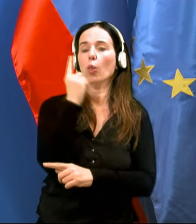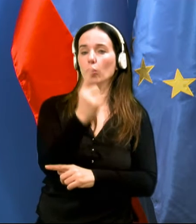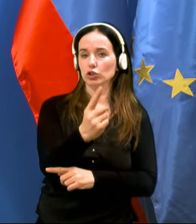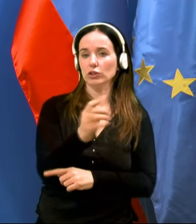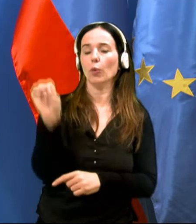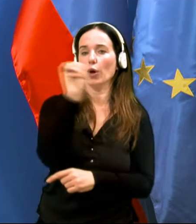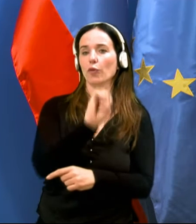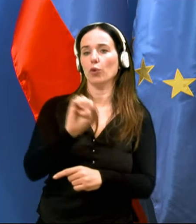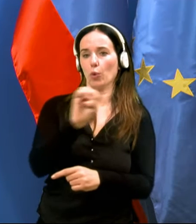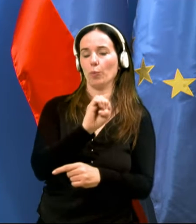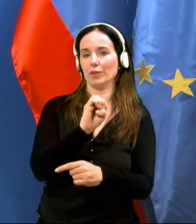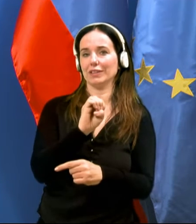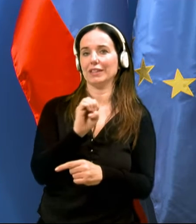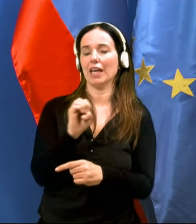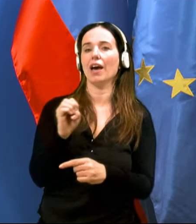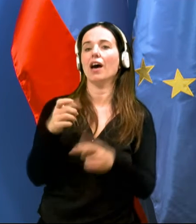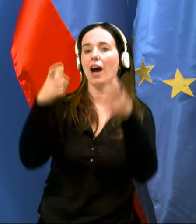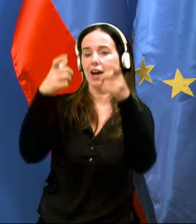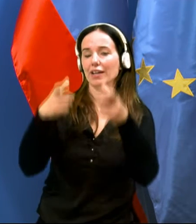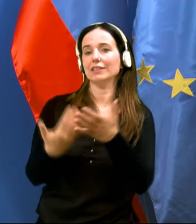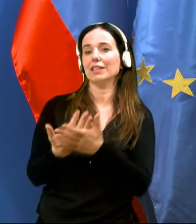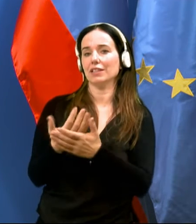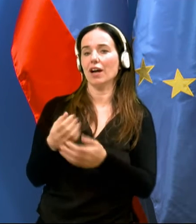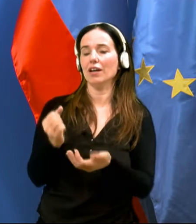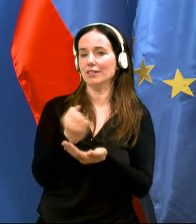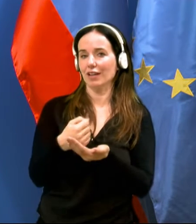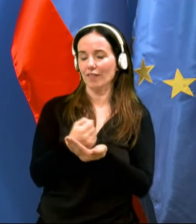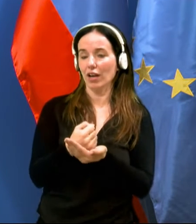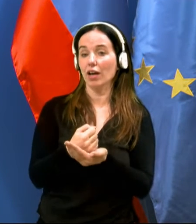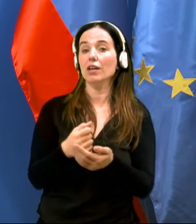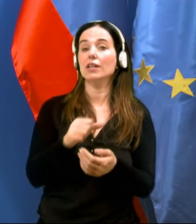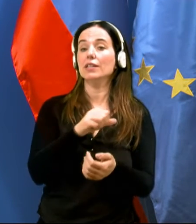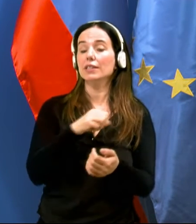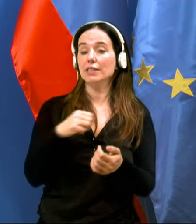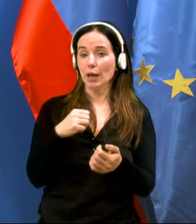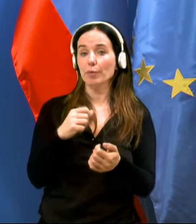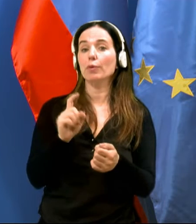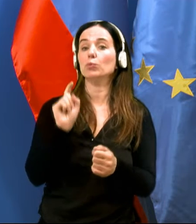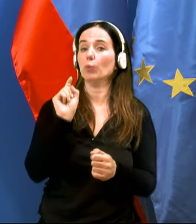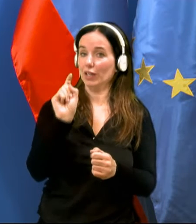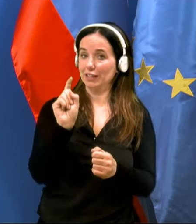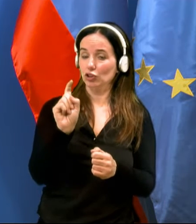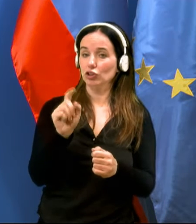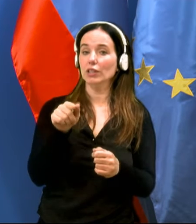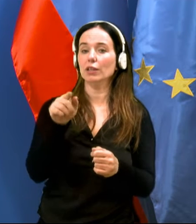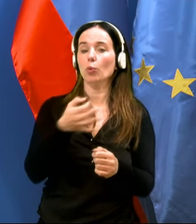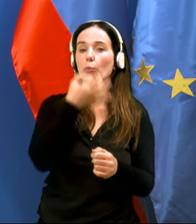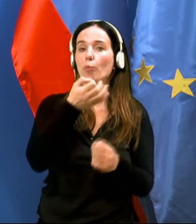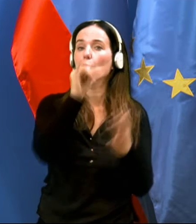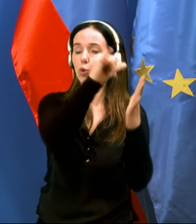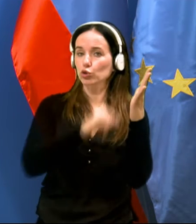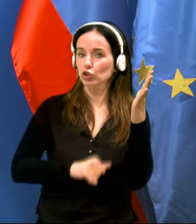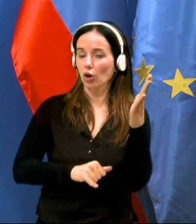za zdravila. Obenem pa sam in kolegi izražamo kritiko temu poročilu. Namreč poročilo